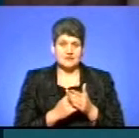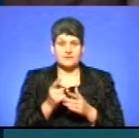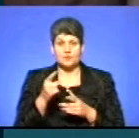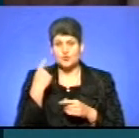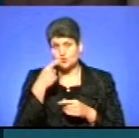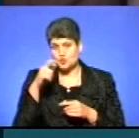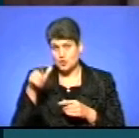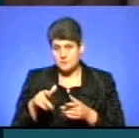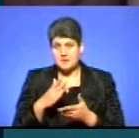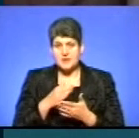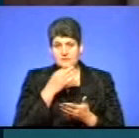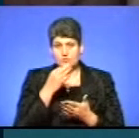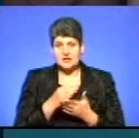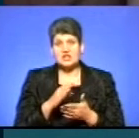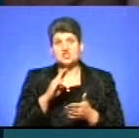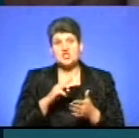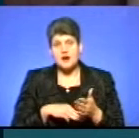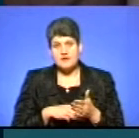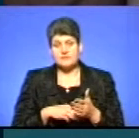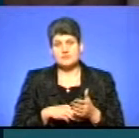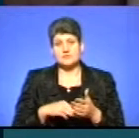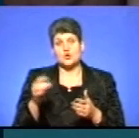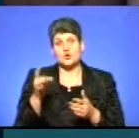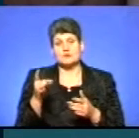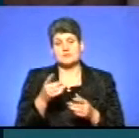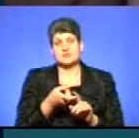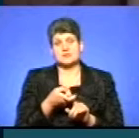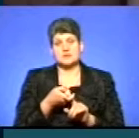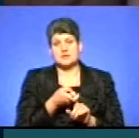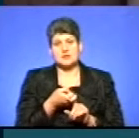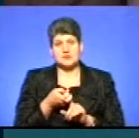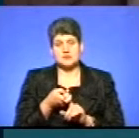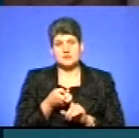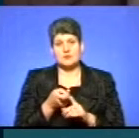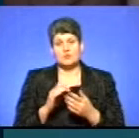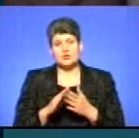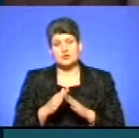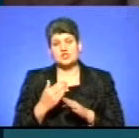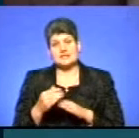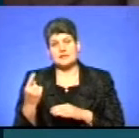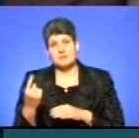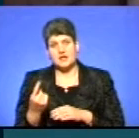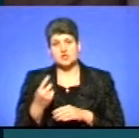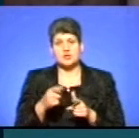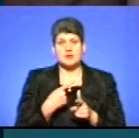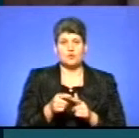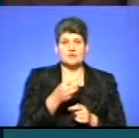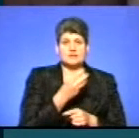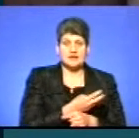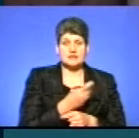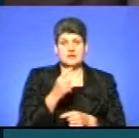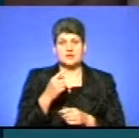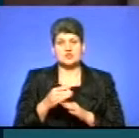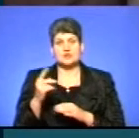відповідальність у вигляді штрафу розмір штрафу визначається підними положеннями частини 1 або 3 статті